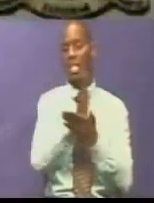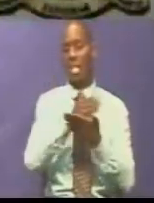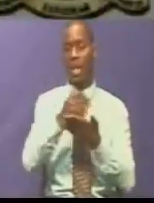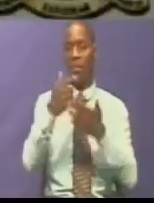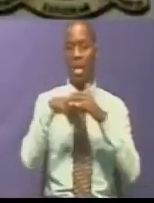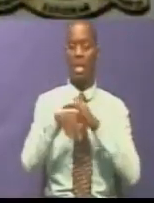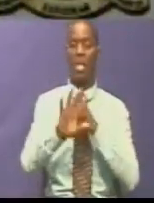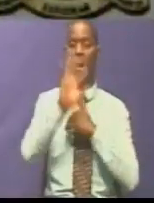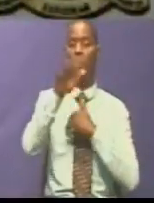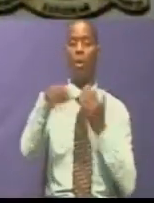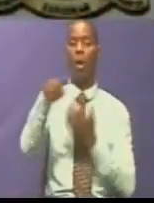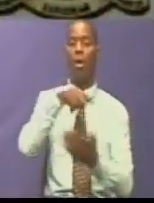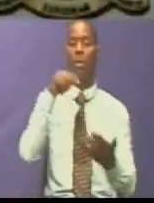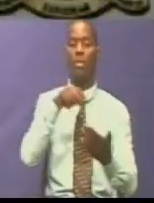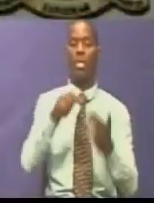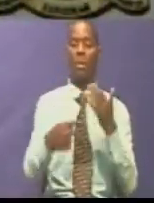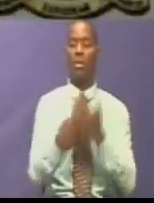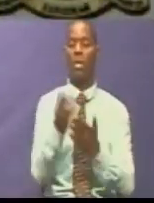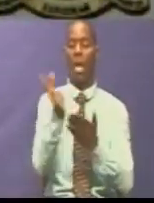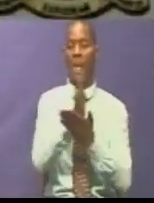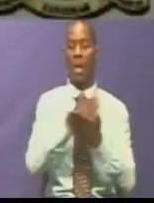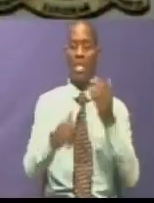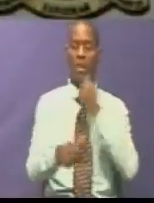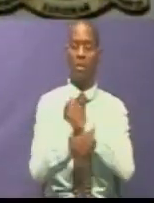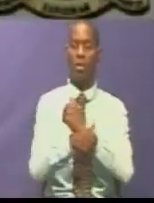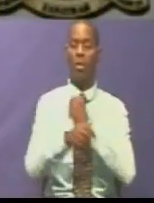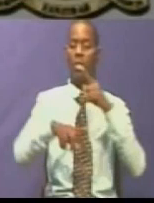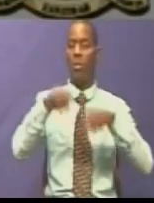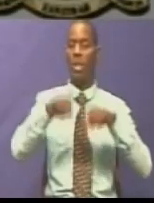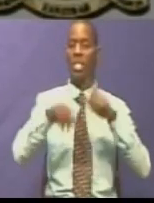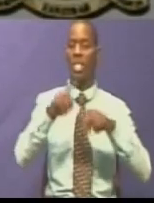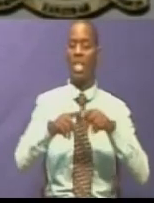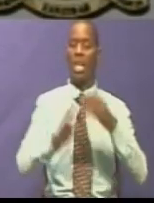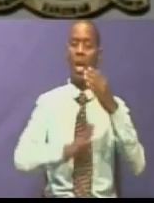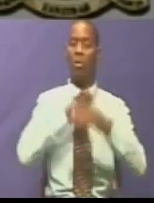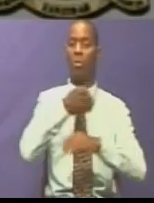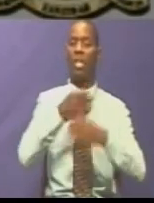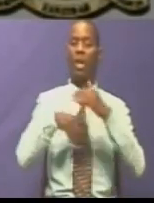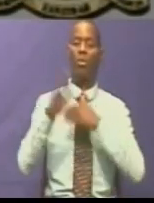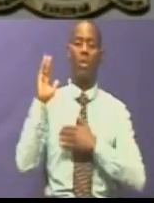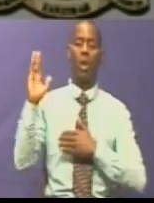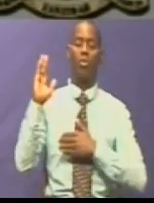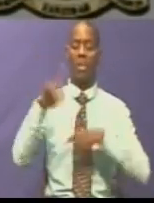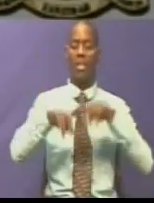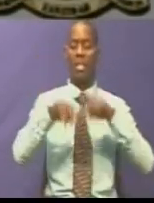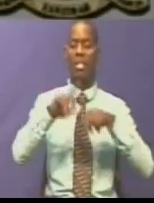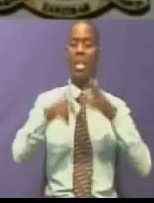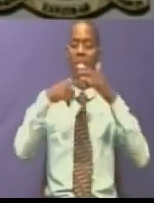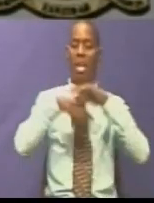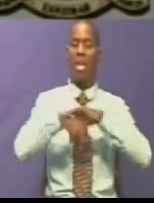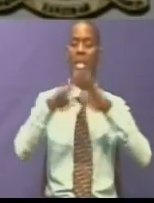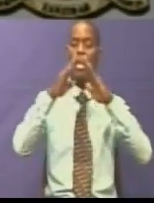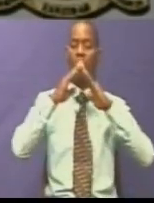mgini magharibi Umetokea tabia baadhi ya viongozi wa kisiyasa kupita na kutua kutuba za kisiyasa katika nyumba hizo